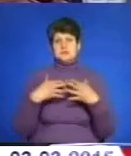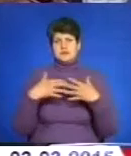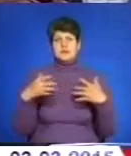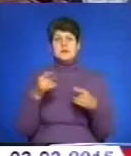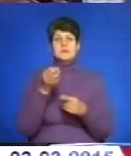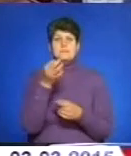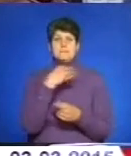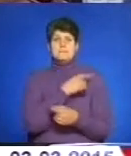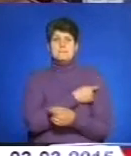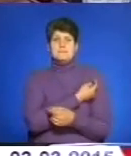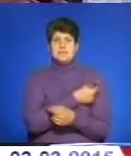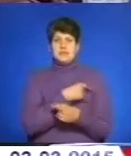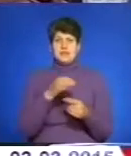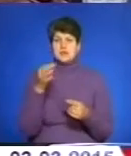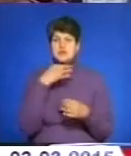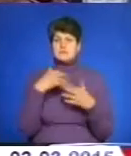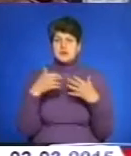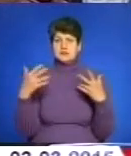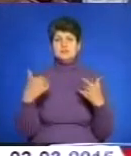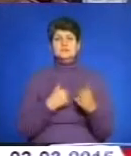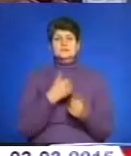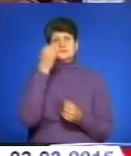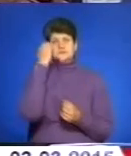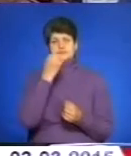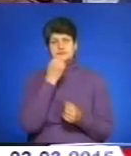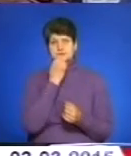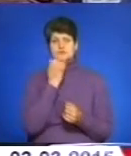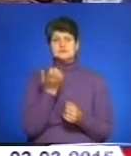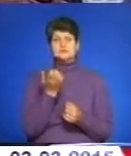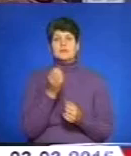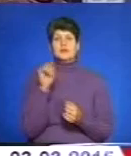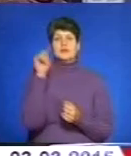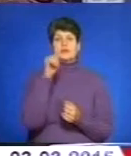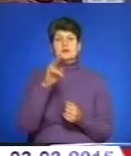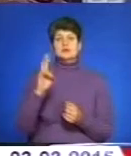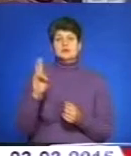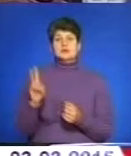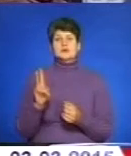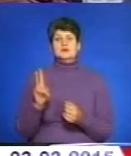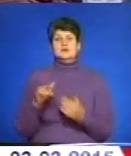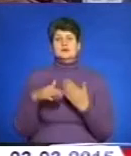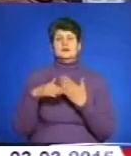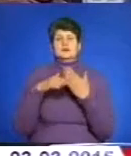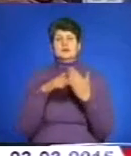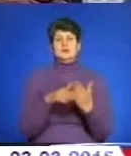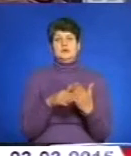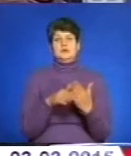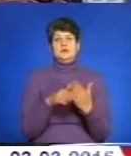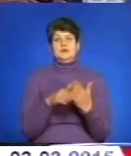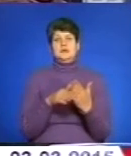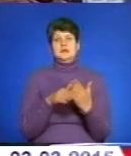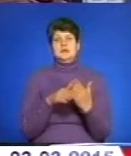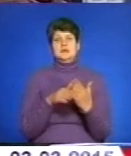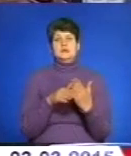медикаменти. Також я хочу подякувати, щиро подякувати тим, хто безпосередньо допомагає у